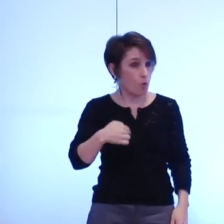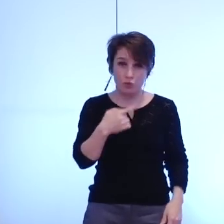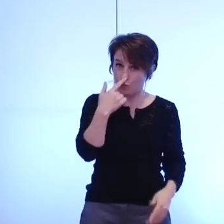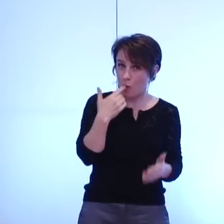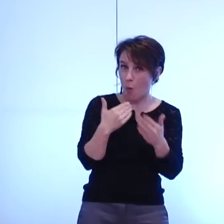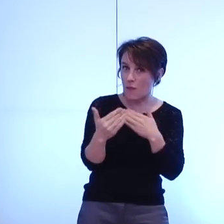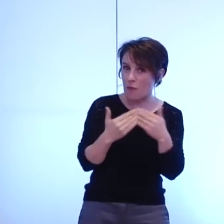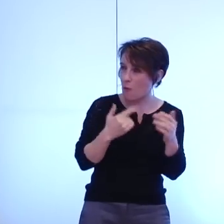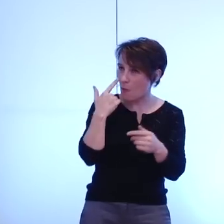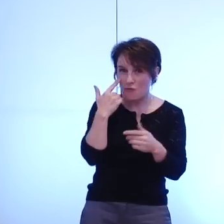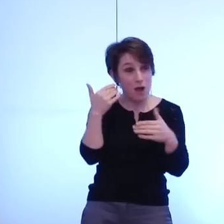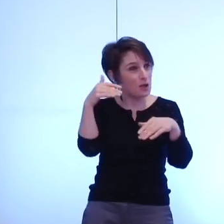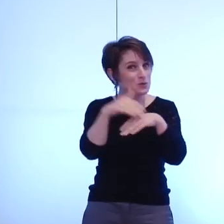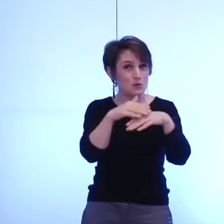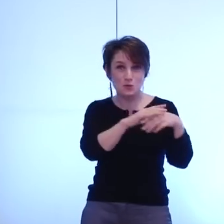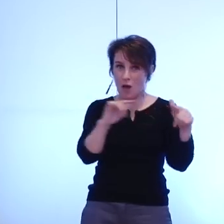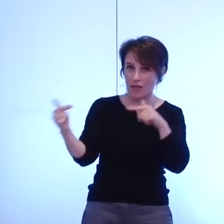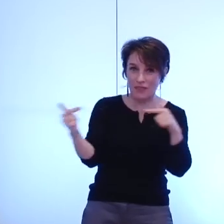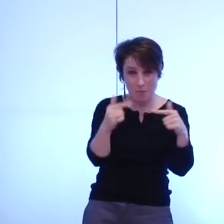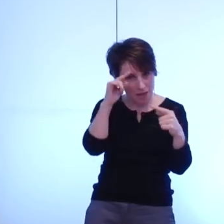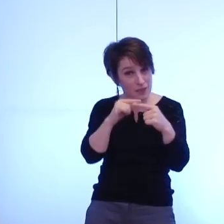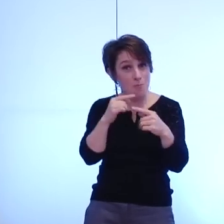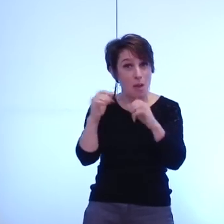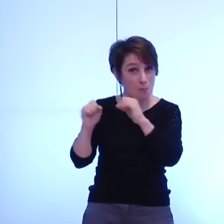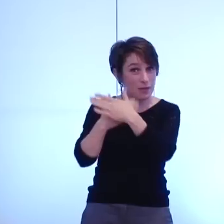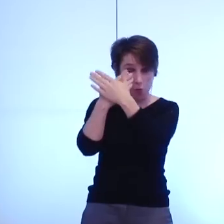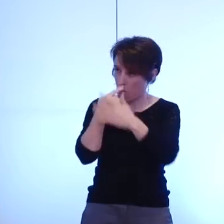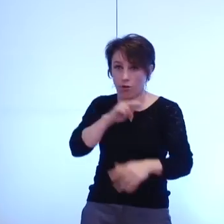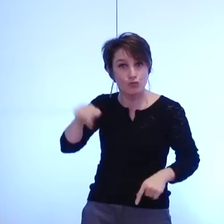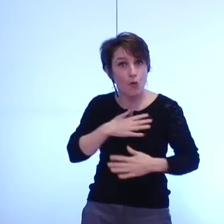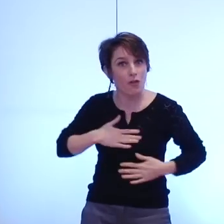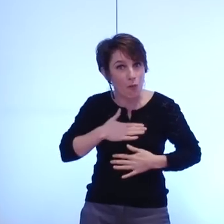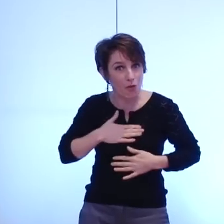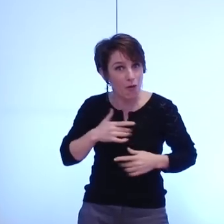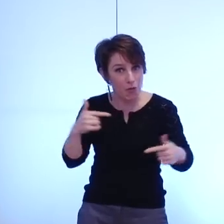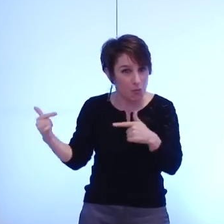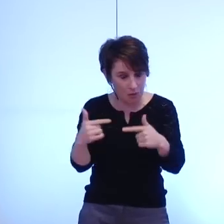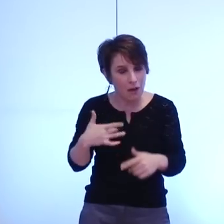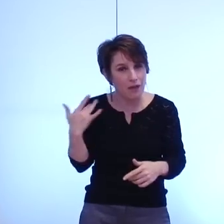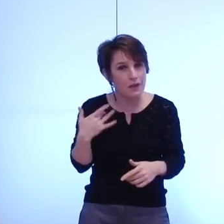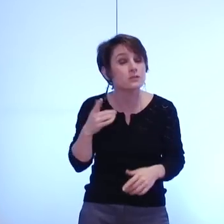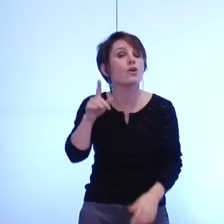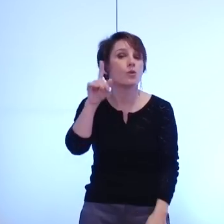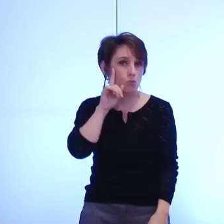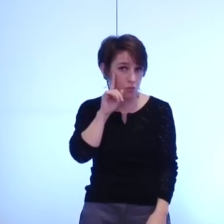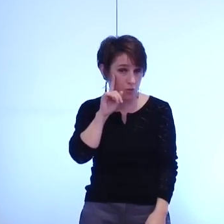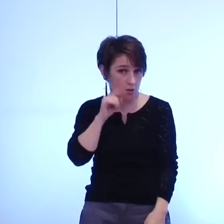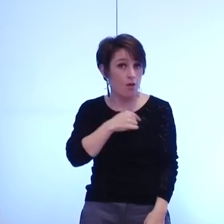nous débattons ce soir de la métropole d'abord parce que je vous le rappelle cette demande avait été formulée